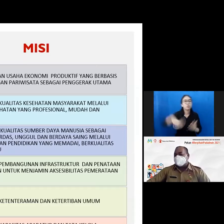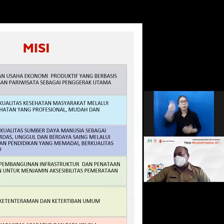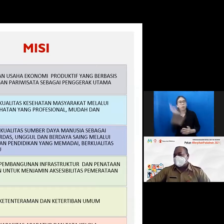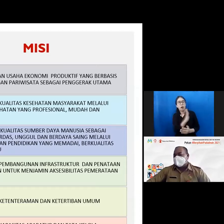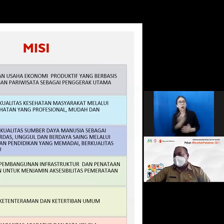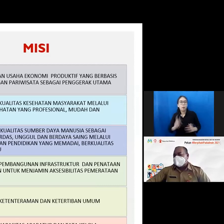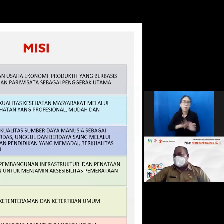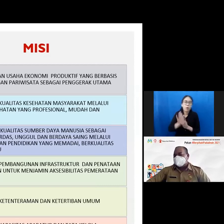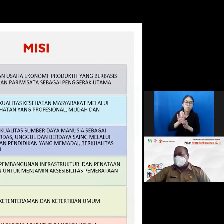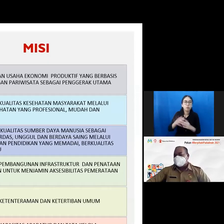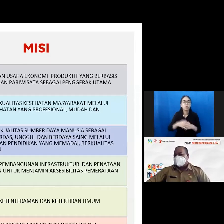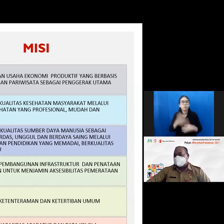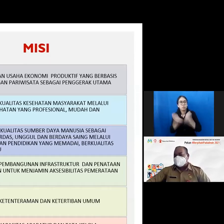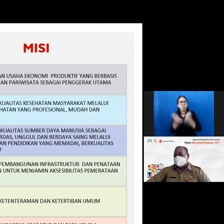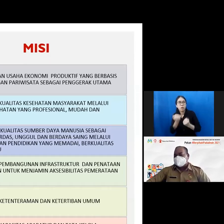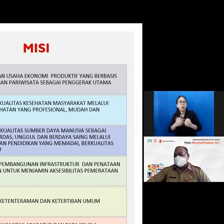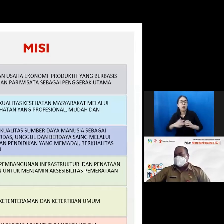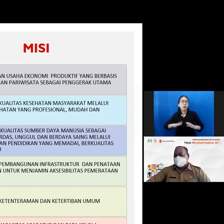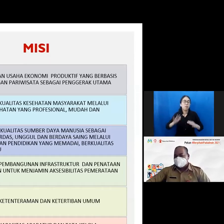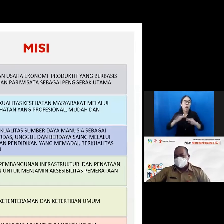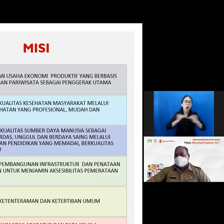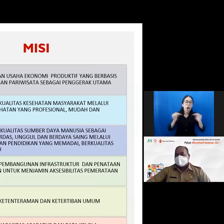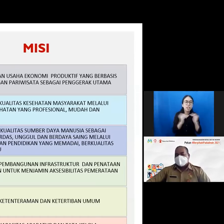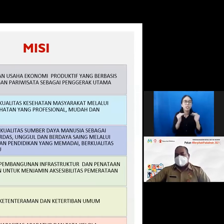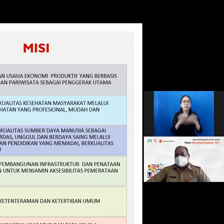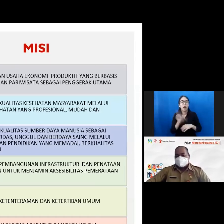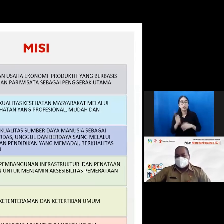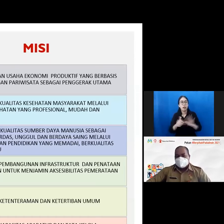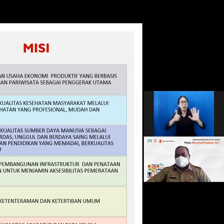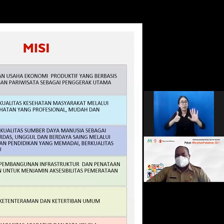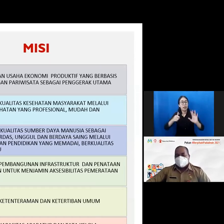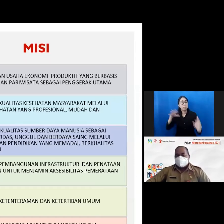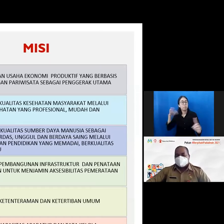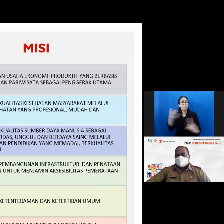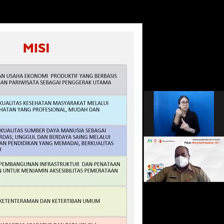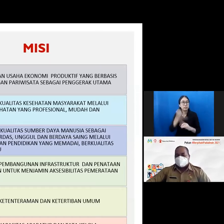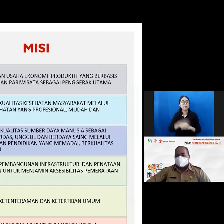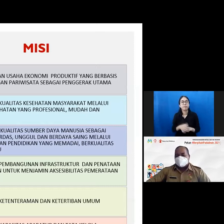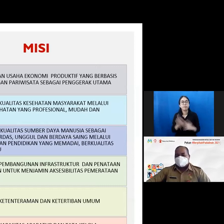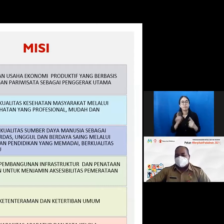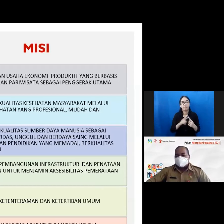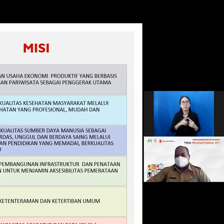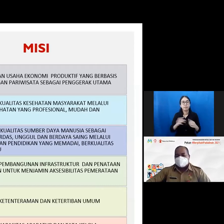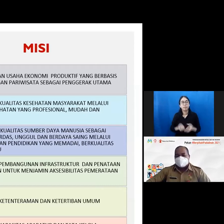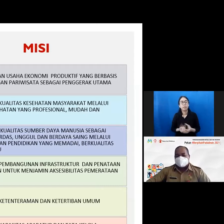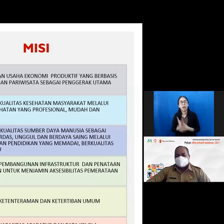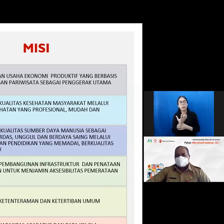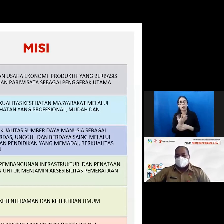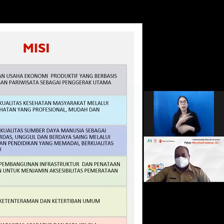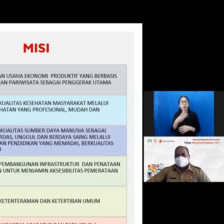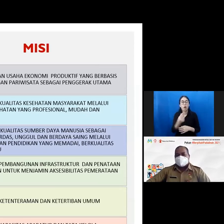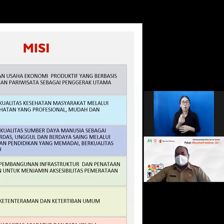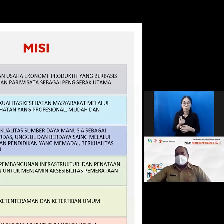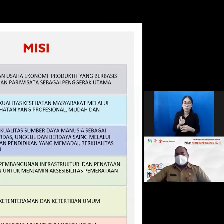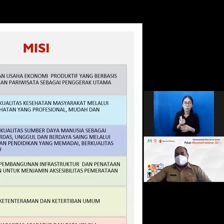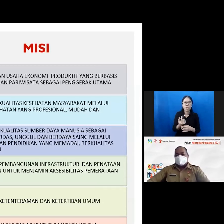berkeadilan yang kemudian dijabarkan dalam ambisi yang pertama mengembangkan usaha ekonomi produktif yang berbasis